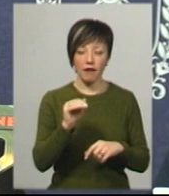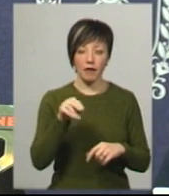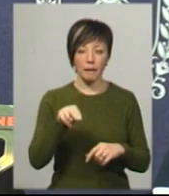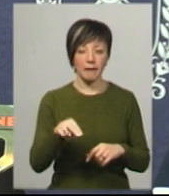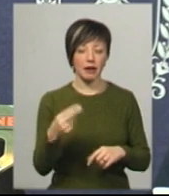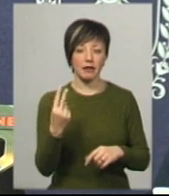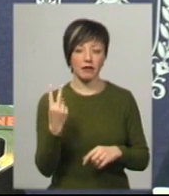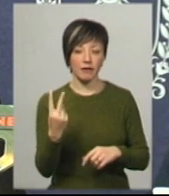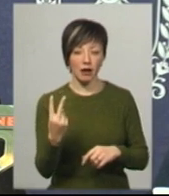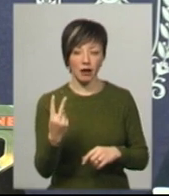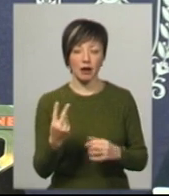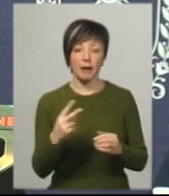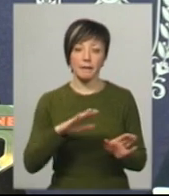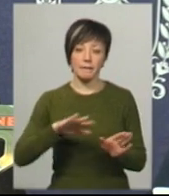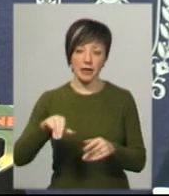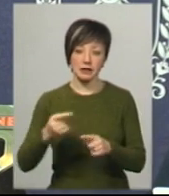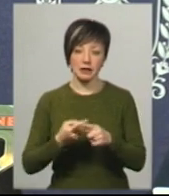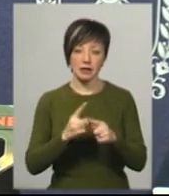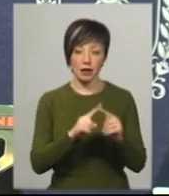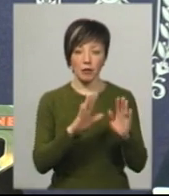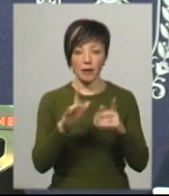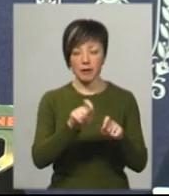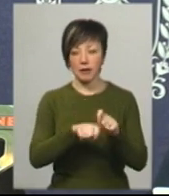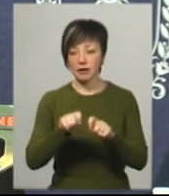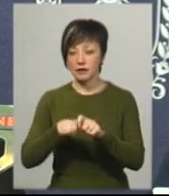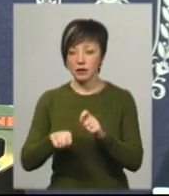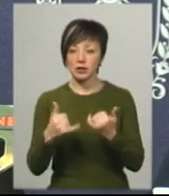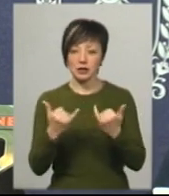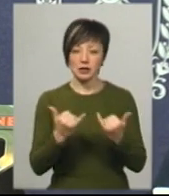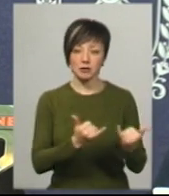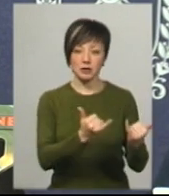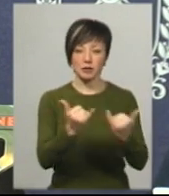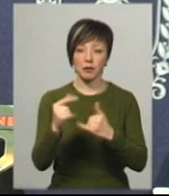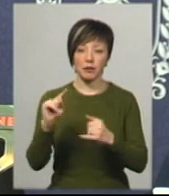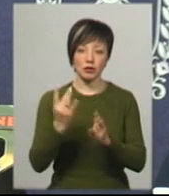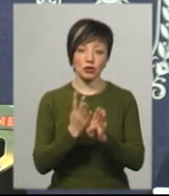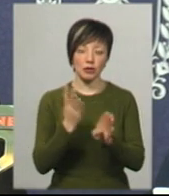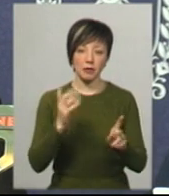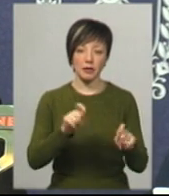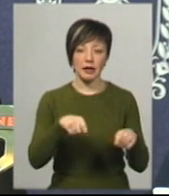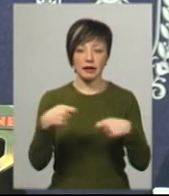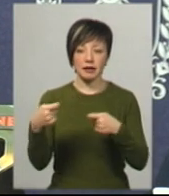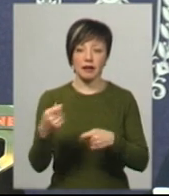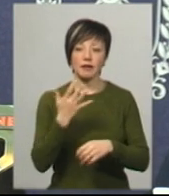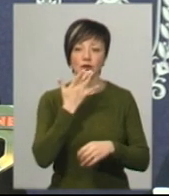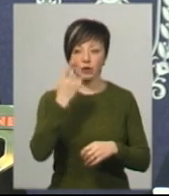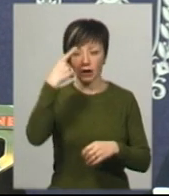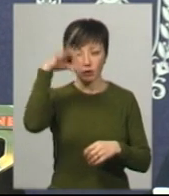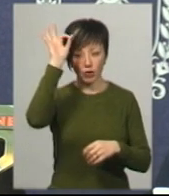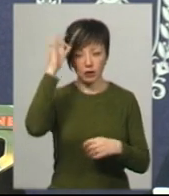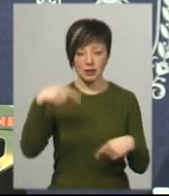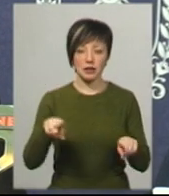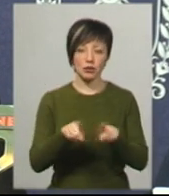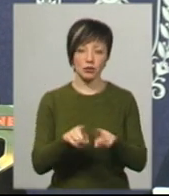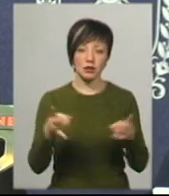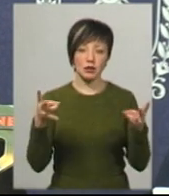зараз, після певних моментів перевірок, ми зараз забезпечуємо. В першу чергу ми передали вже частину національній поліції, тому що їм також